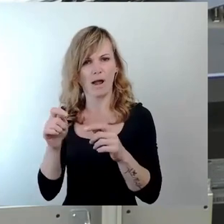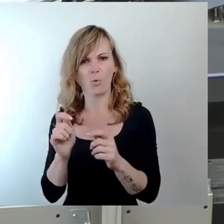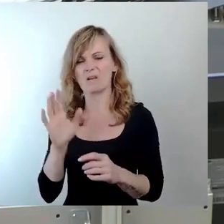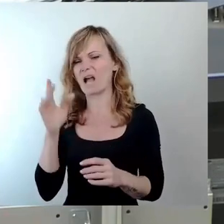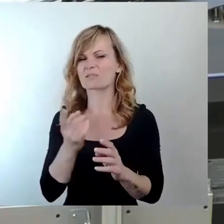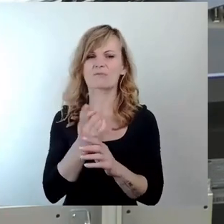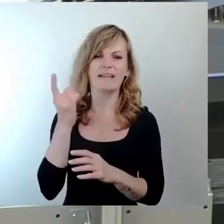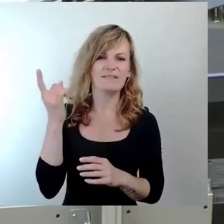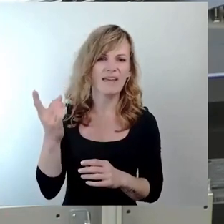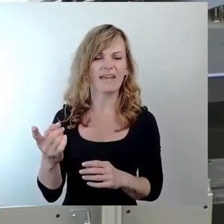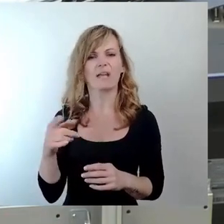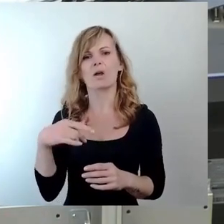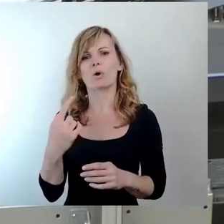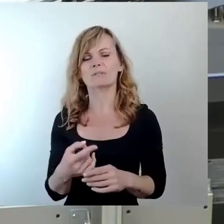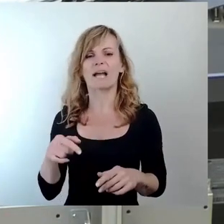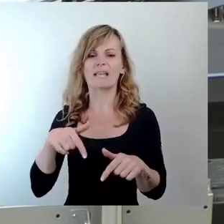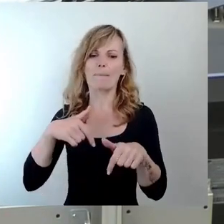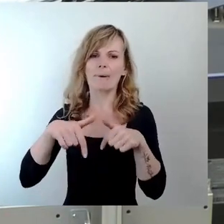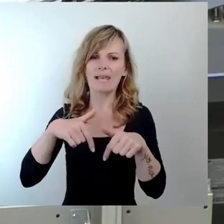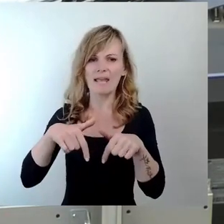frieren dann, wenn sie Ballett aufführen oder irgendwas.